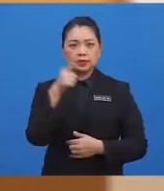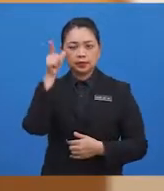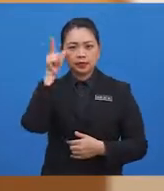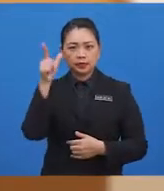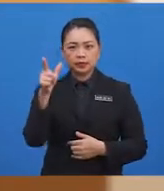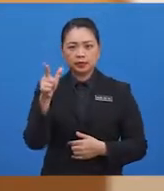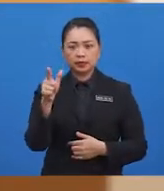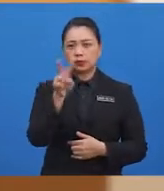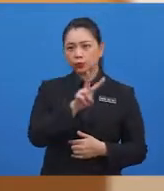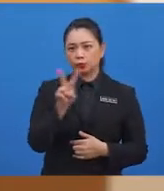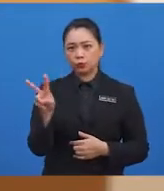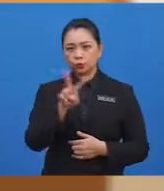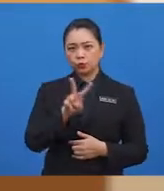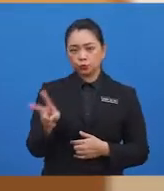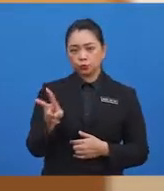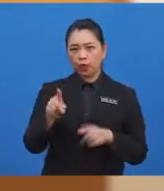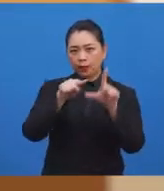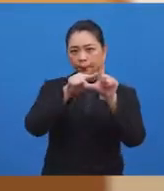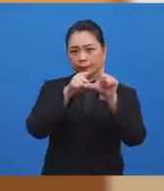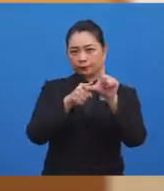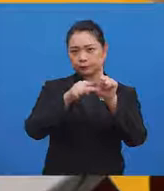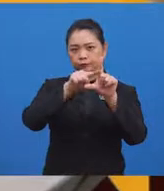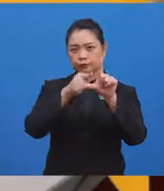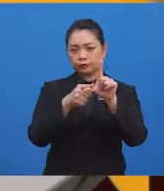kedua-dua penjuru ini.